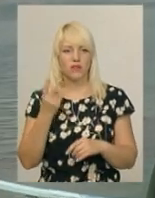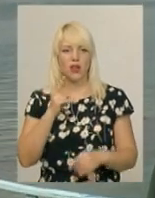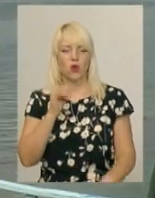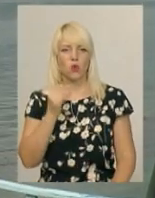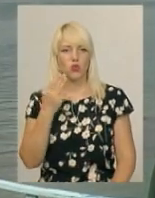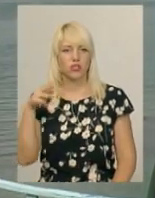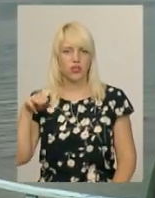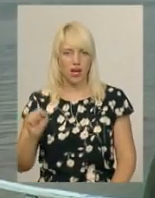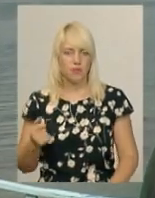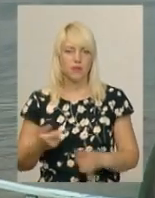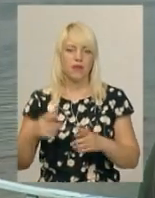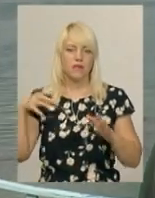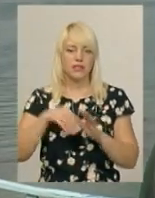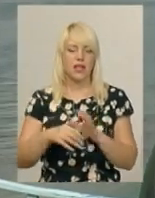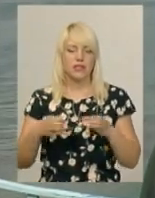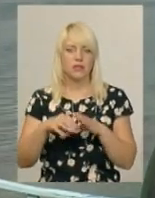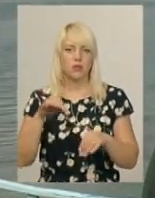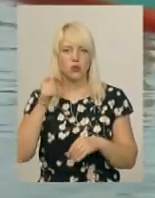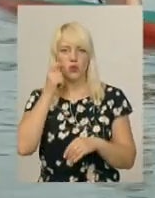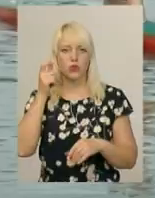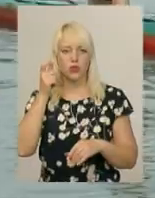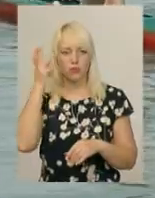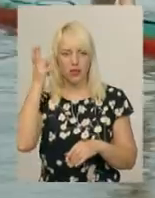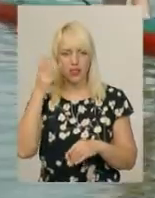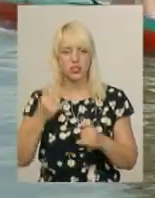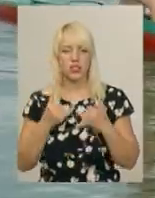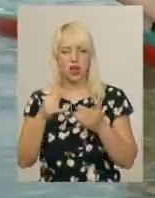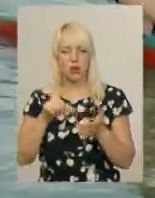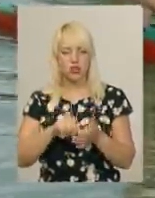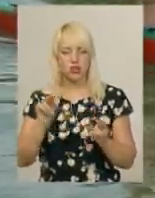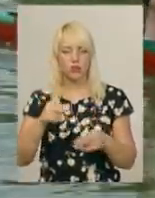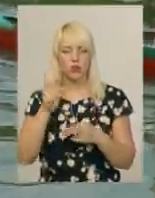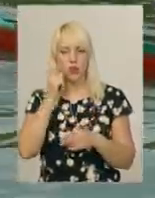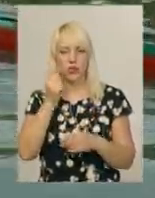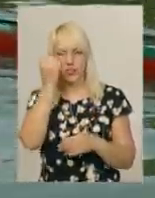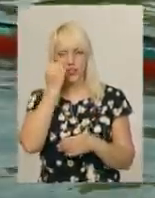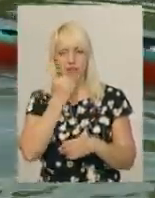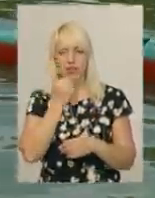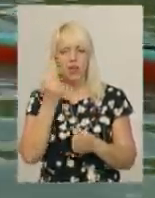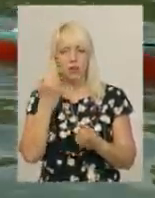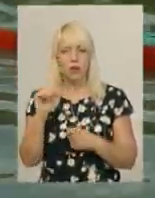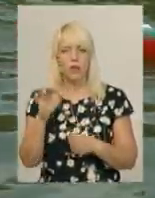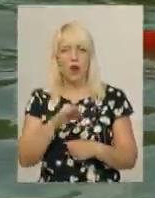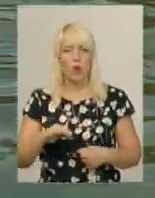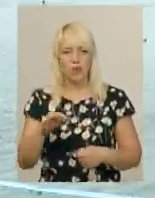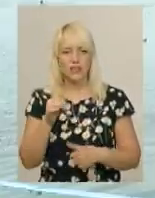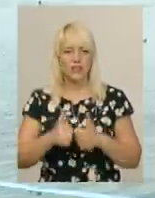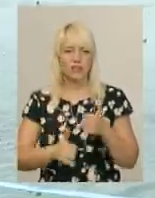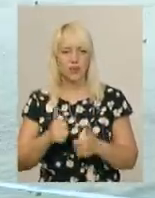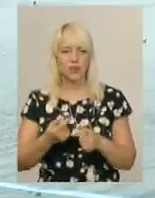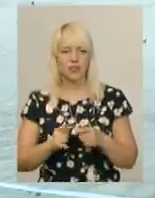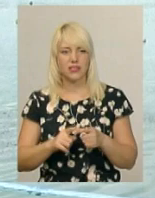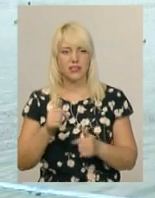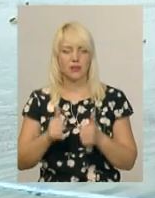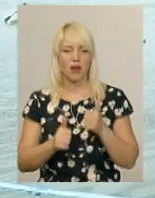Куште. До складу збірної Хмельниччини для участі в чемпіонаті України спортсменки увійшли завдяки перемозі на обласних змаганнях. До цих